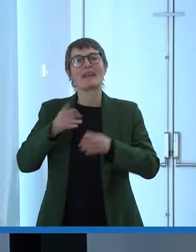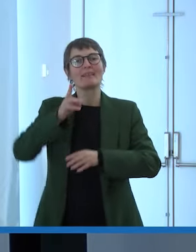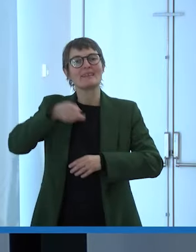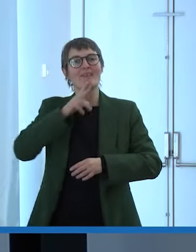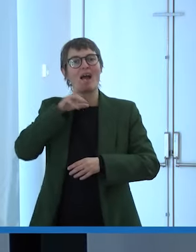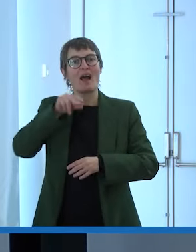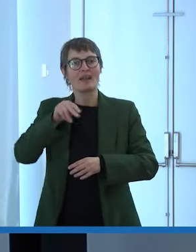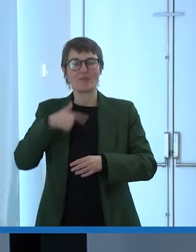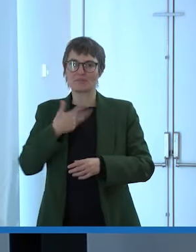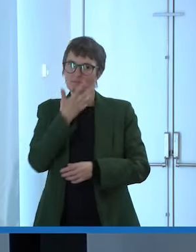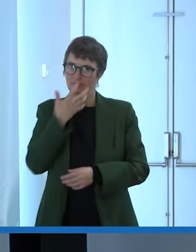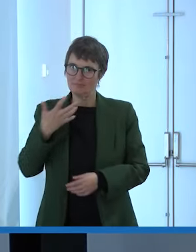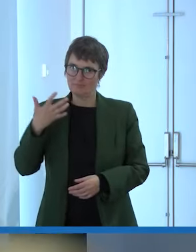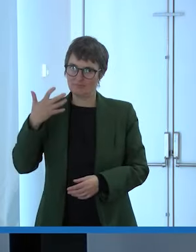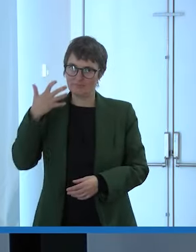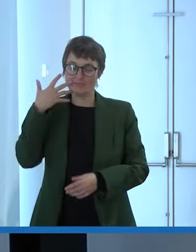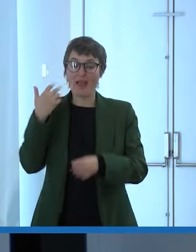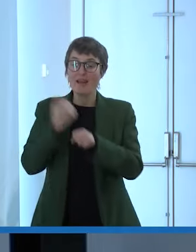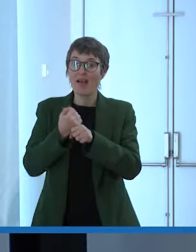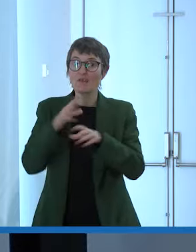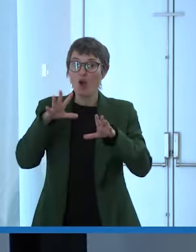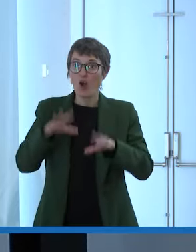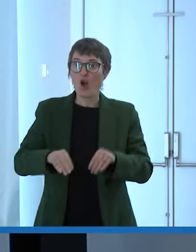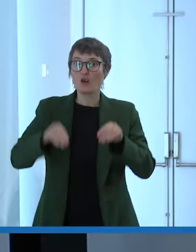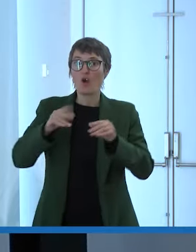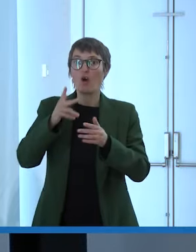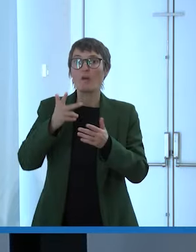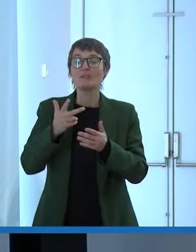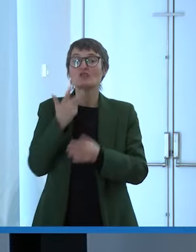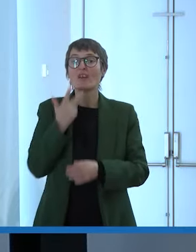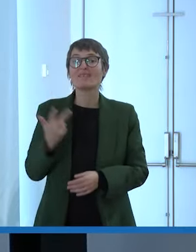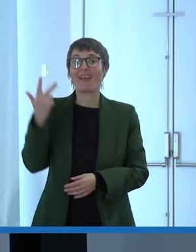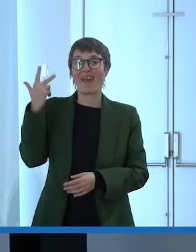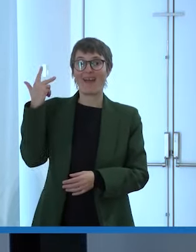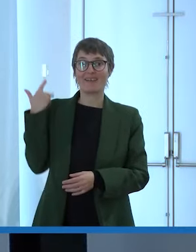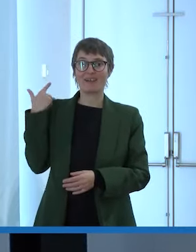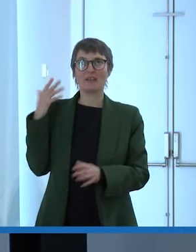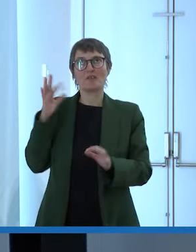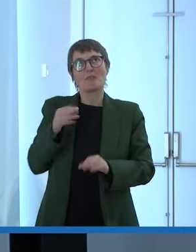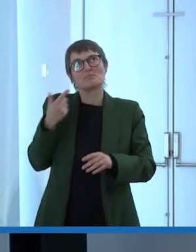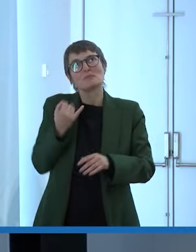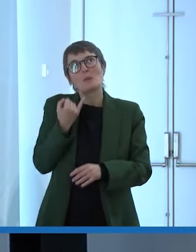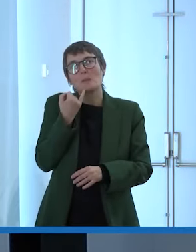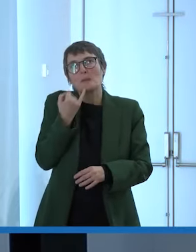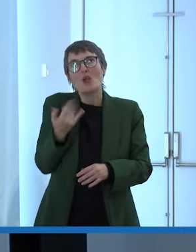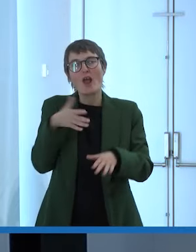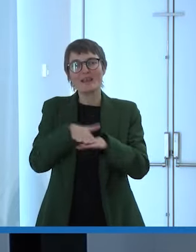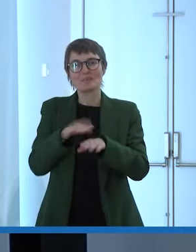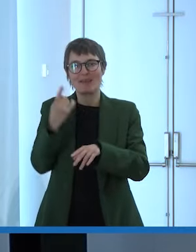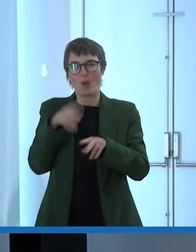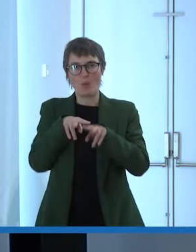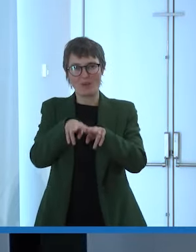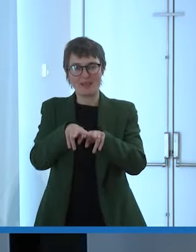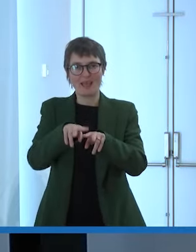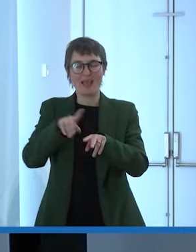fa partendo da una piccola esperienza di un weekend per poi crescere sempre di più adesso